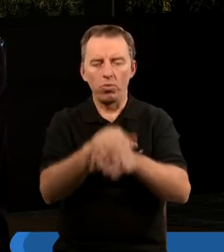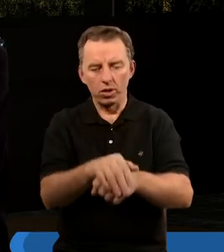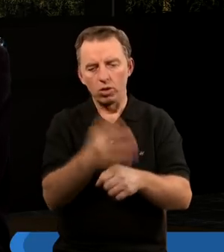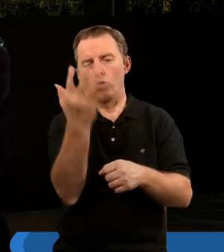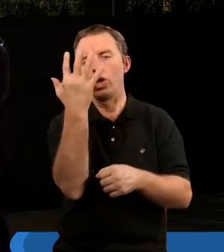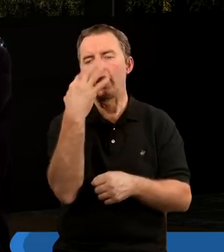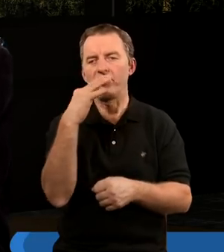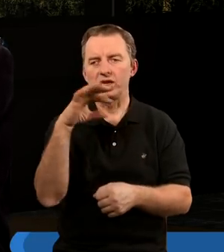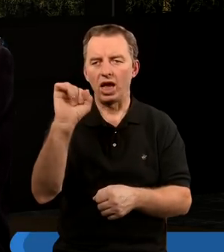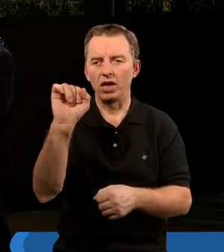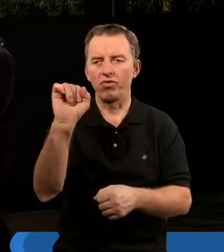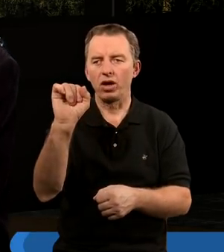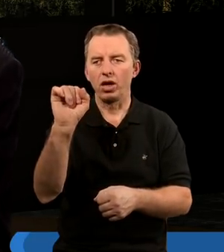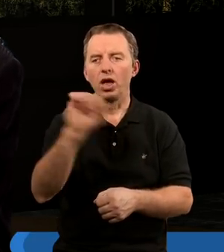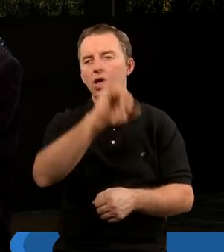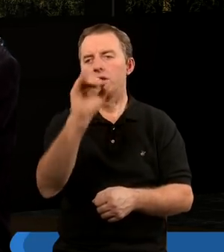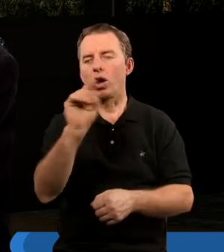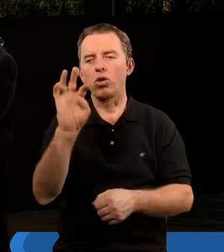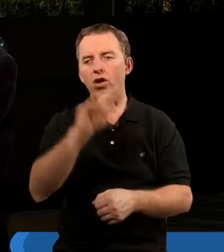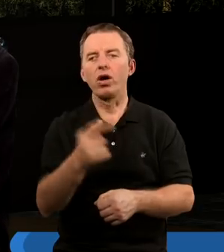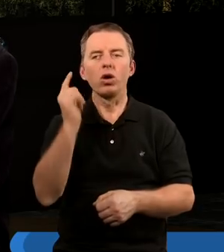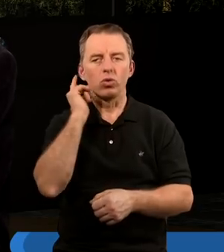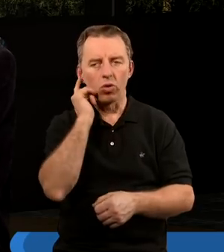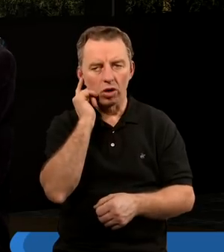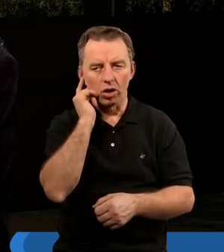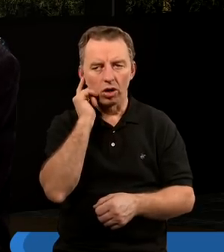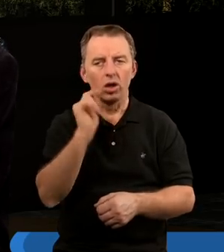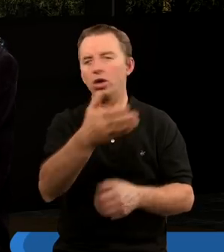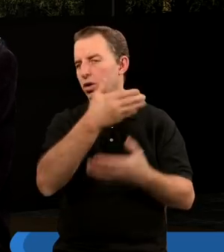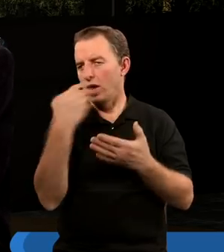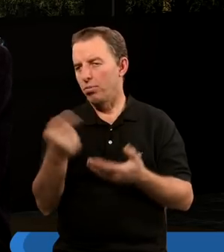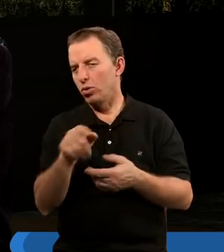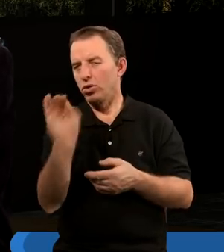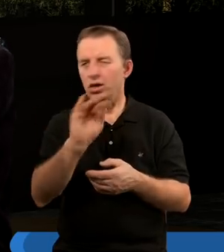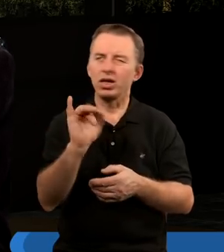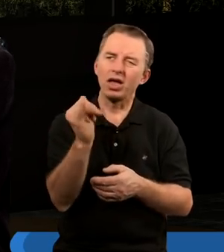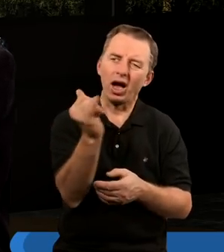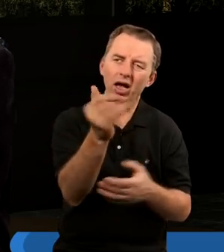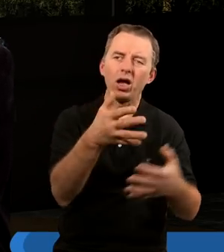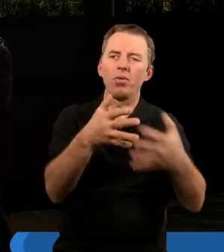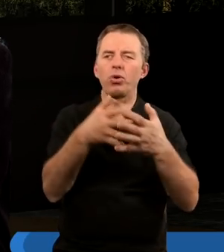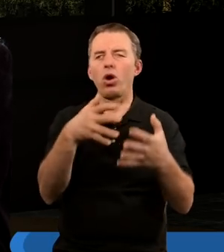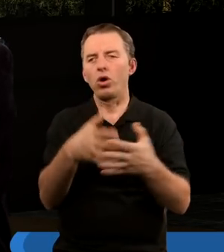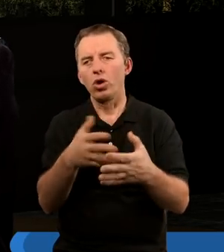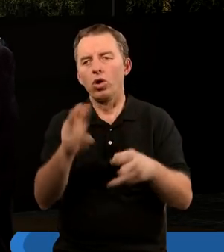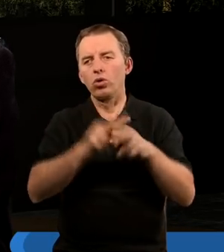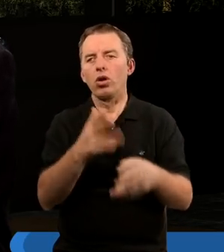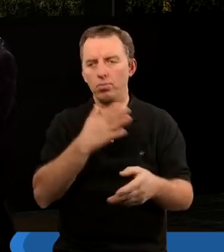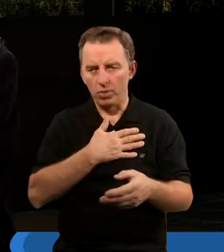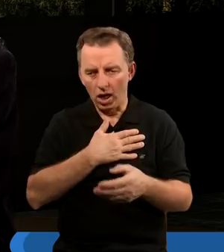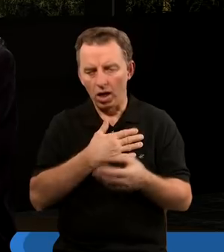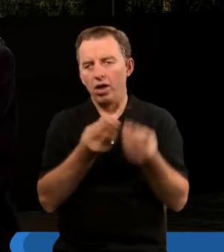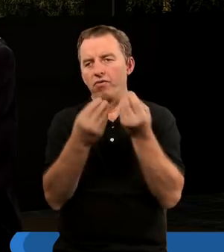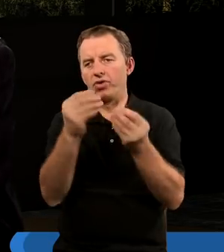zwycięstwo. A Jehosza Fata mówi, słuchaj, a czy nie ma tu jeszcze jakiegoś proroka, który by miał